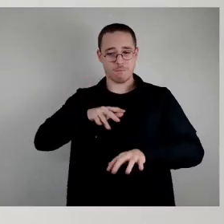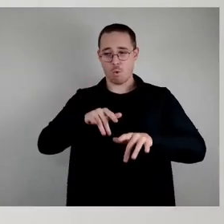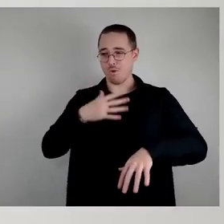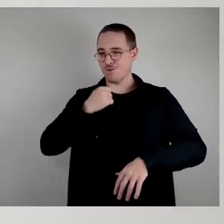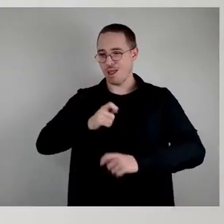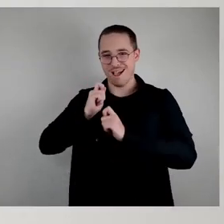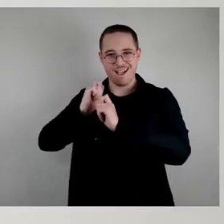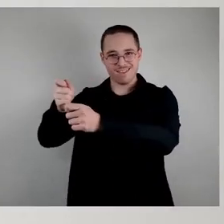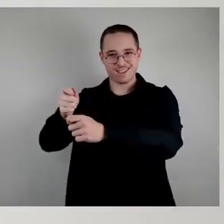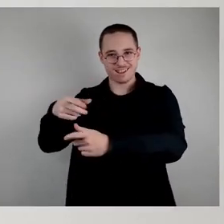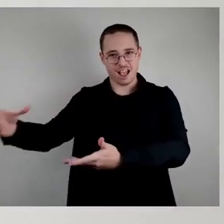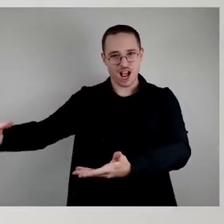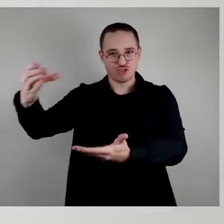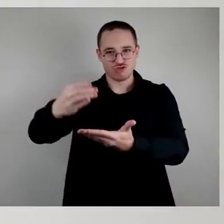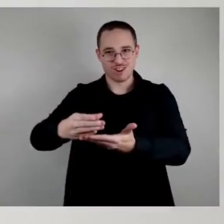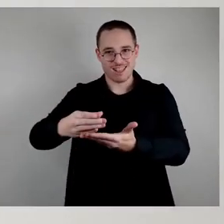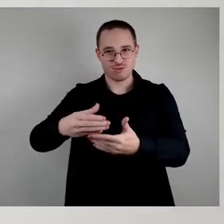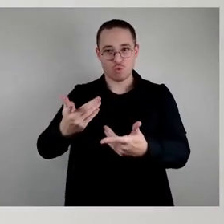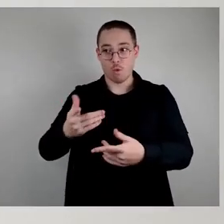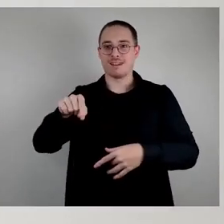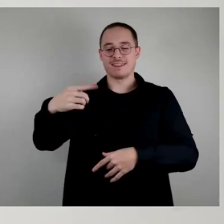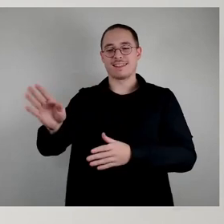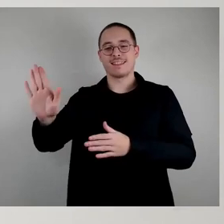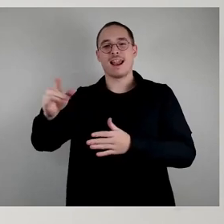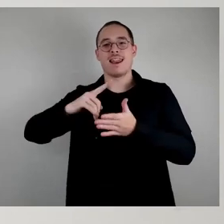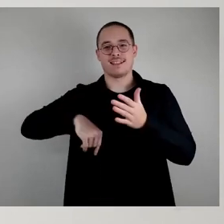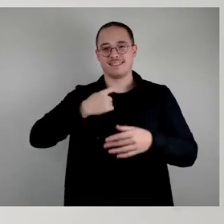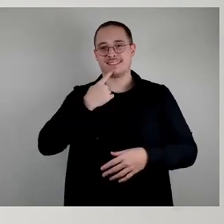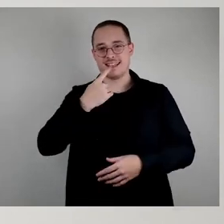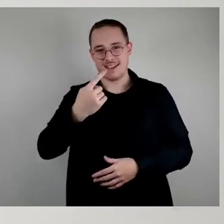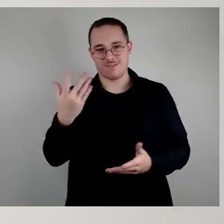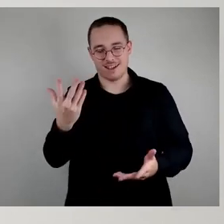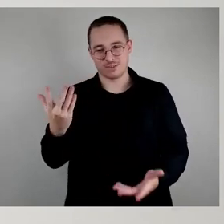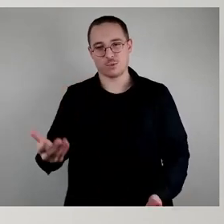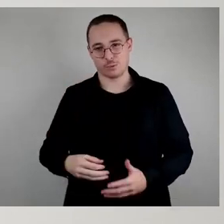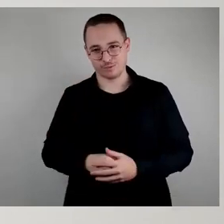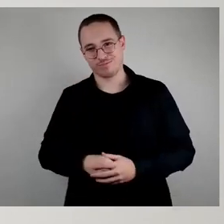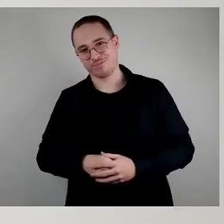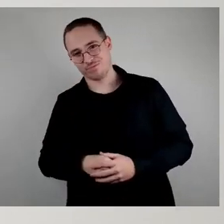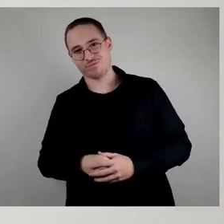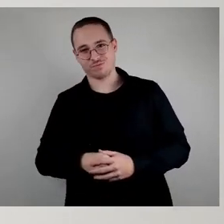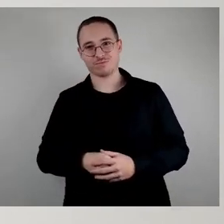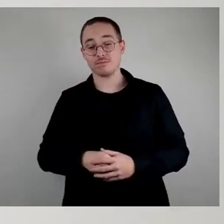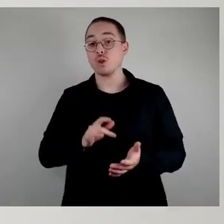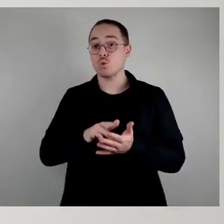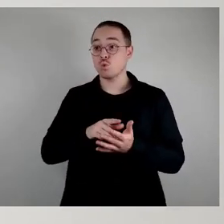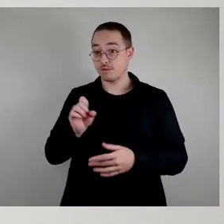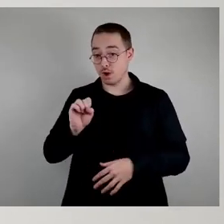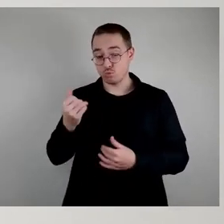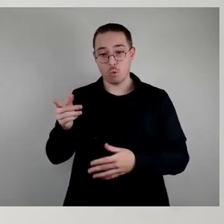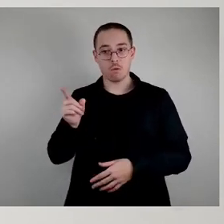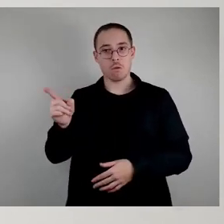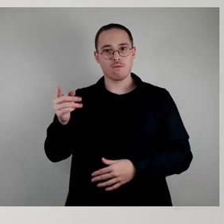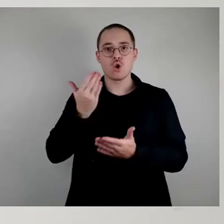Aber was wir ganz, weil Sie das ganz konkret, korrekt wiedergegeben haben, wie der Sachverhalt ist, was ich oder wo ich